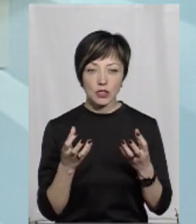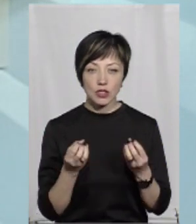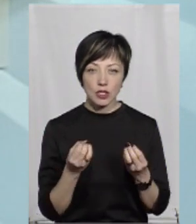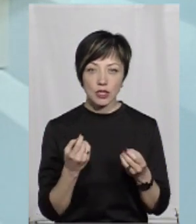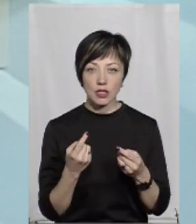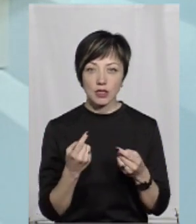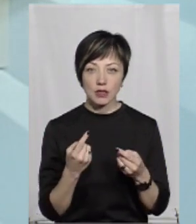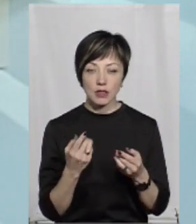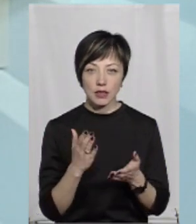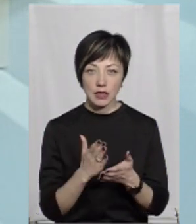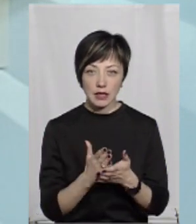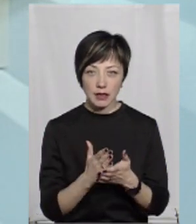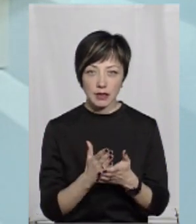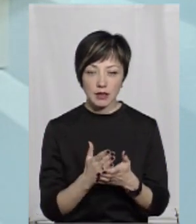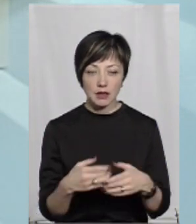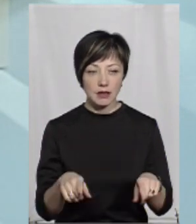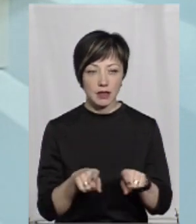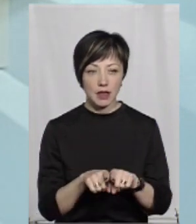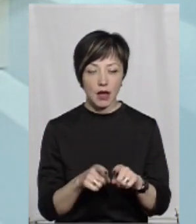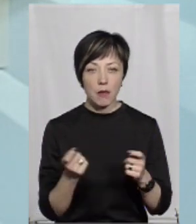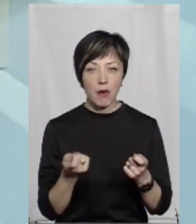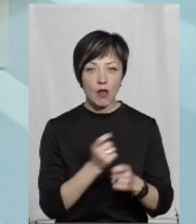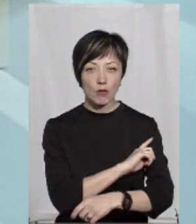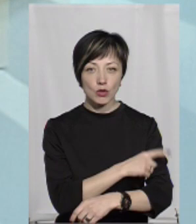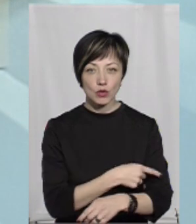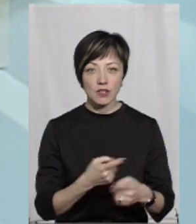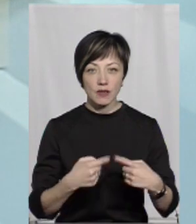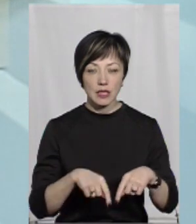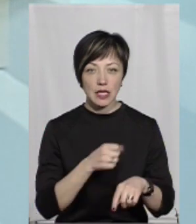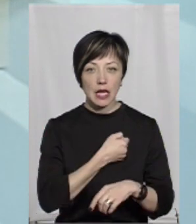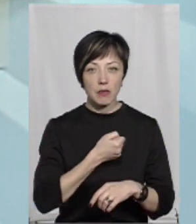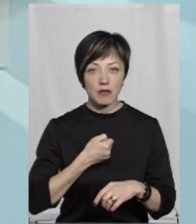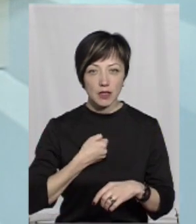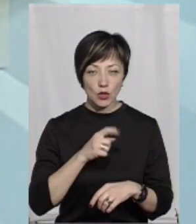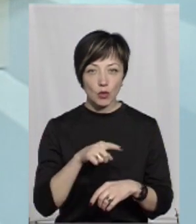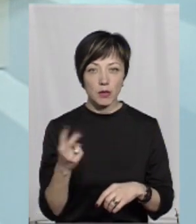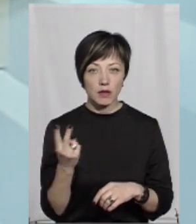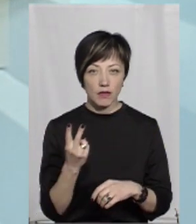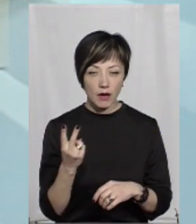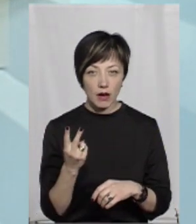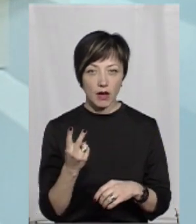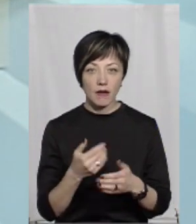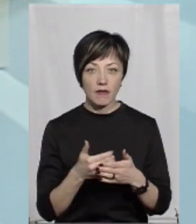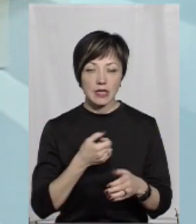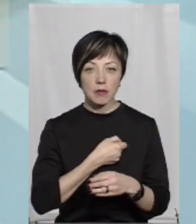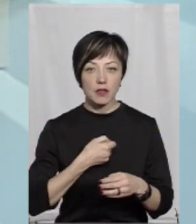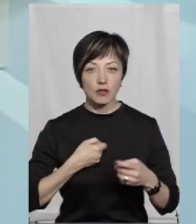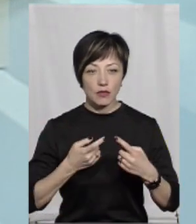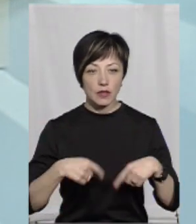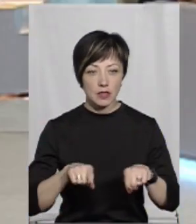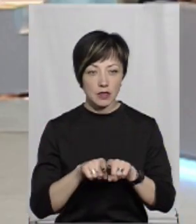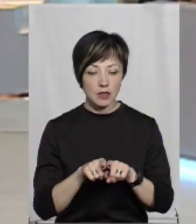лікарні, у нас є ще малопотужні відділення, терапевтичні відділення номер два. Від терапевтичного